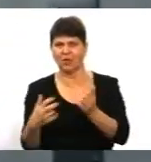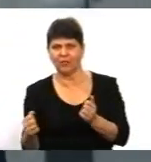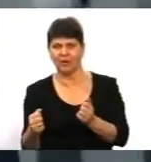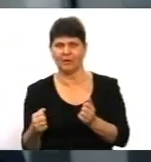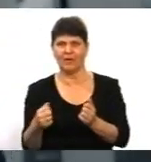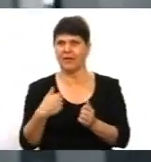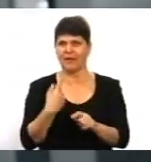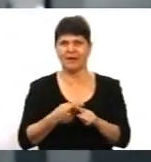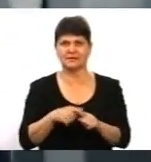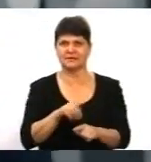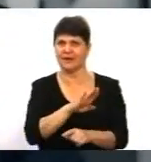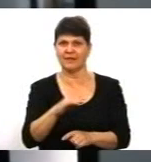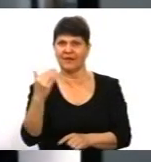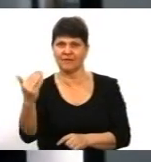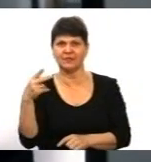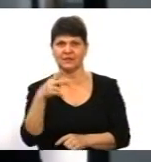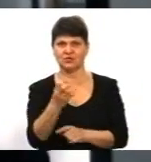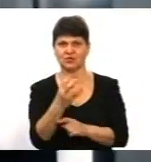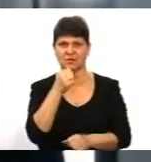я це не ви у 2014 році.